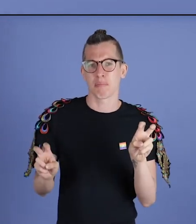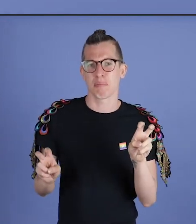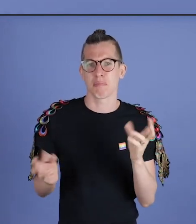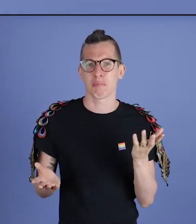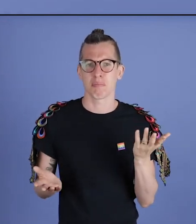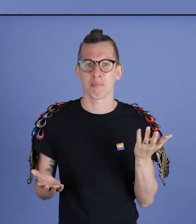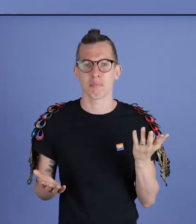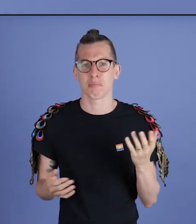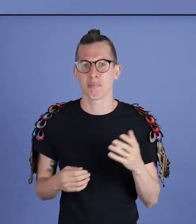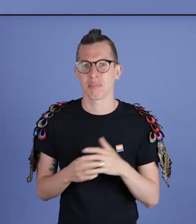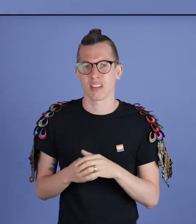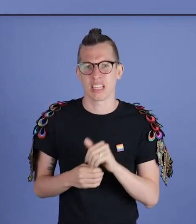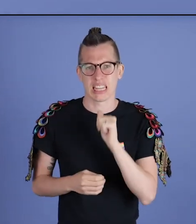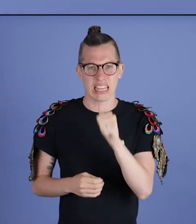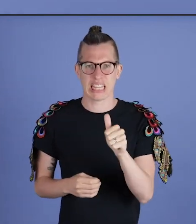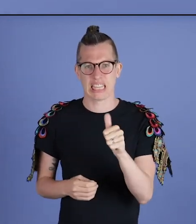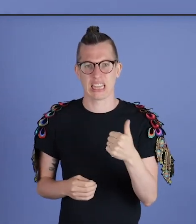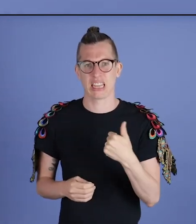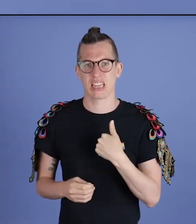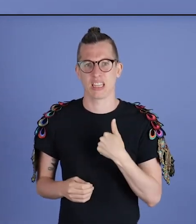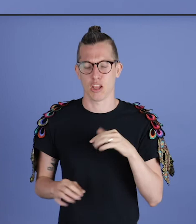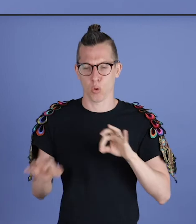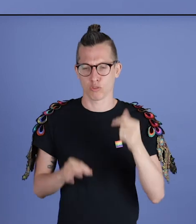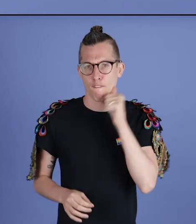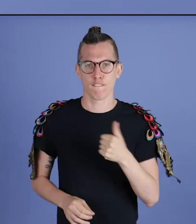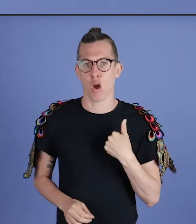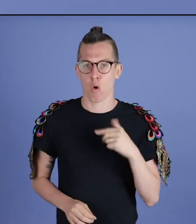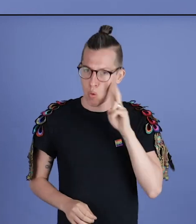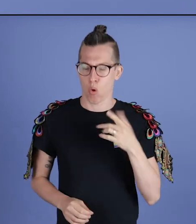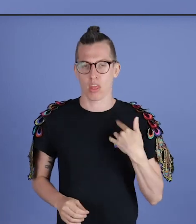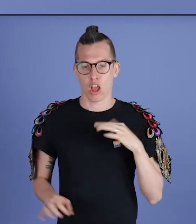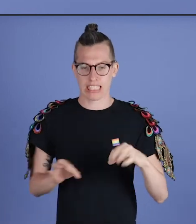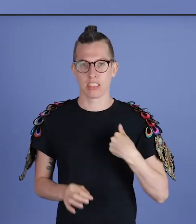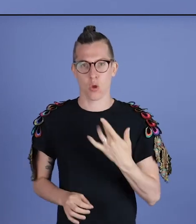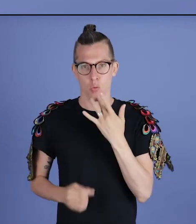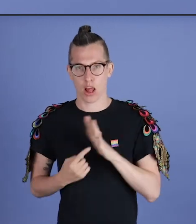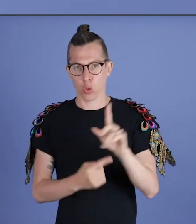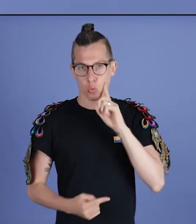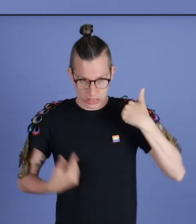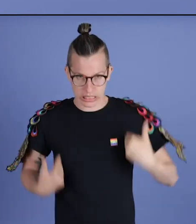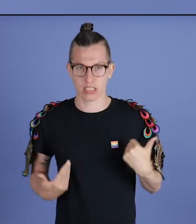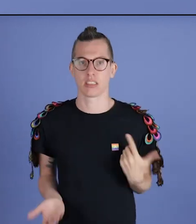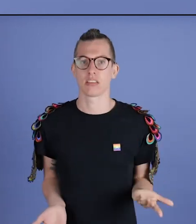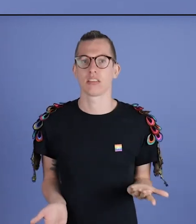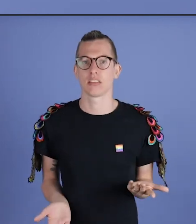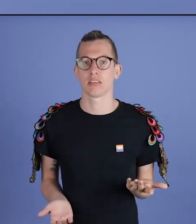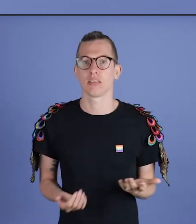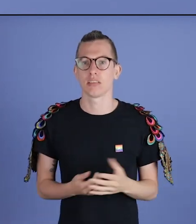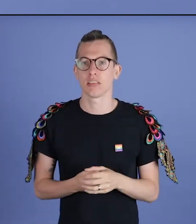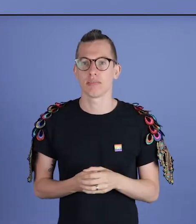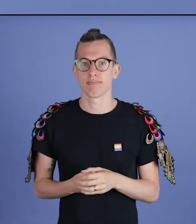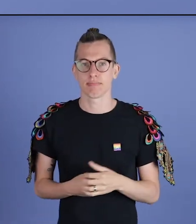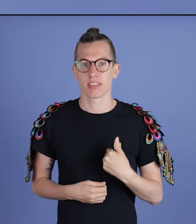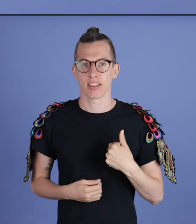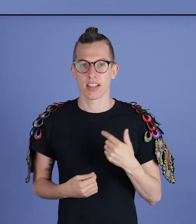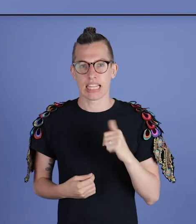pijnlijke term, want ik heb er niet voor gekozen om vrouw te zijn. Ik heb er wel voor gekozen om er eigenlijk voor uit te